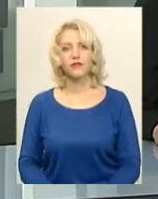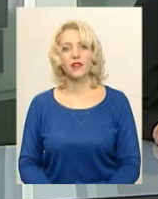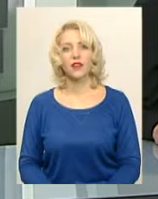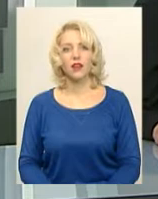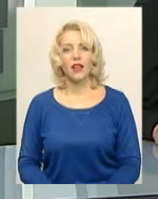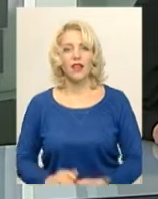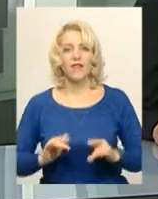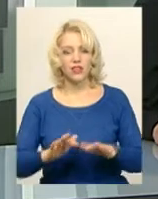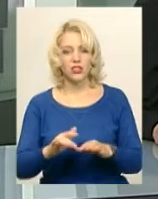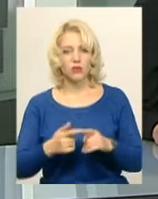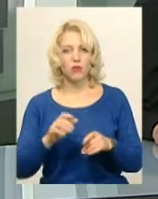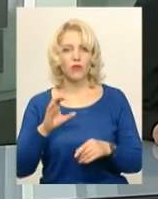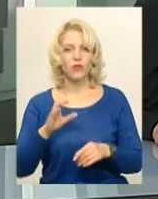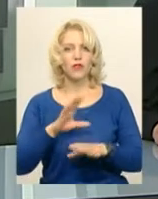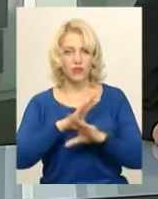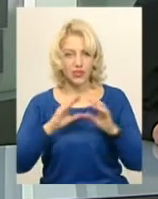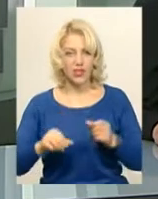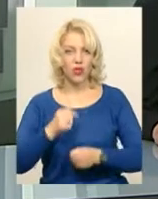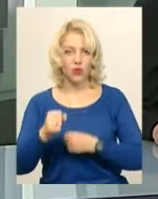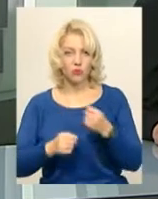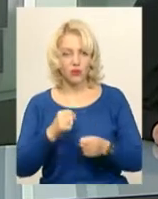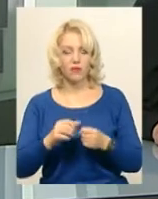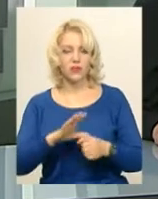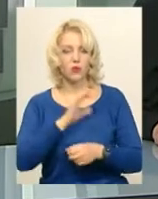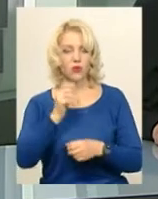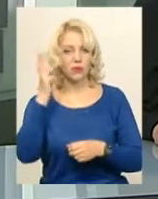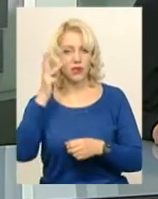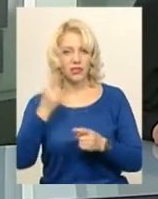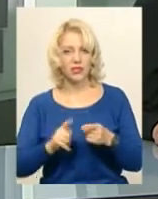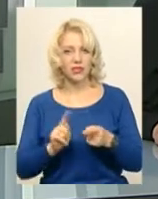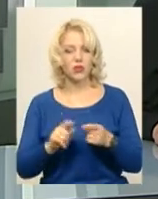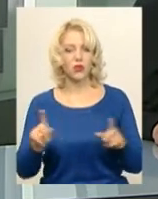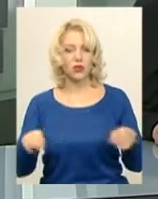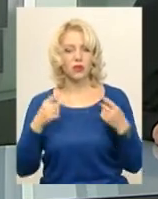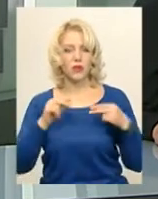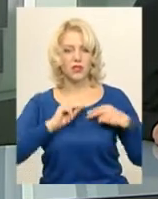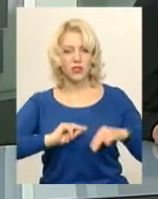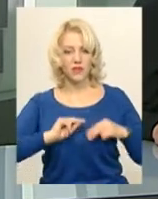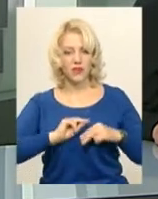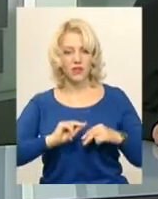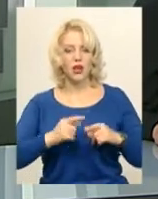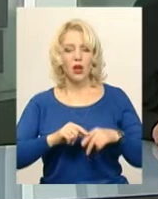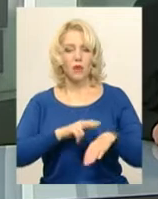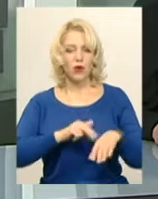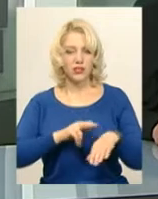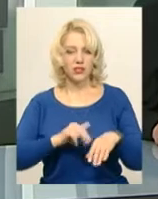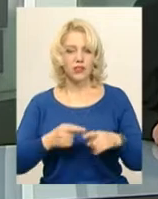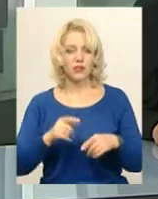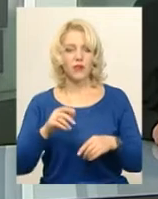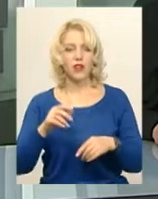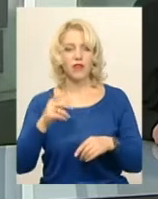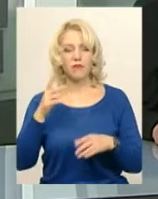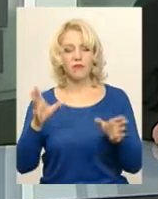Флешмоб «Все, добігався» відбувся у Хмельницькому. Його спільно організували працівники управління патрульної поліції Хмельницької області